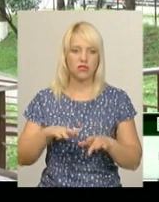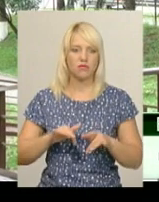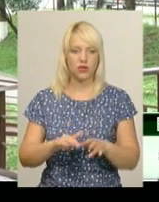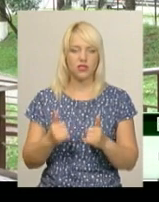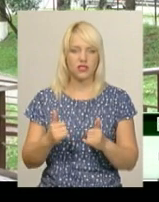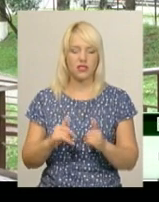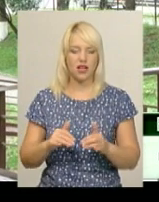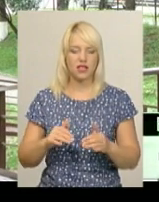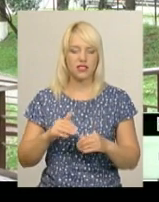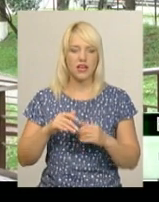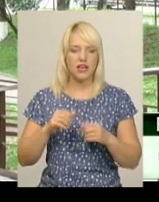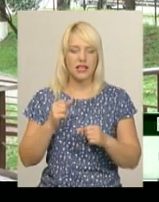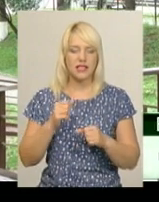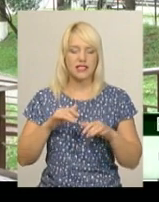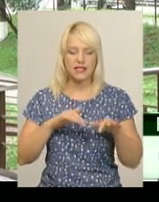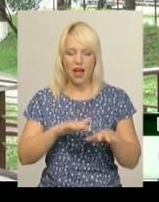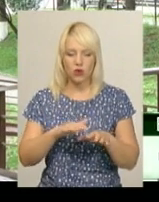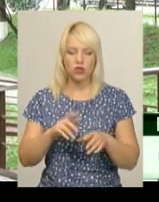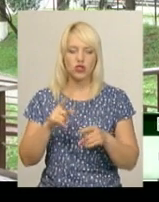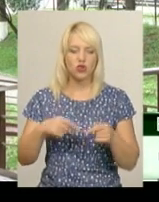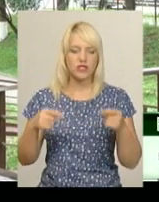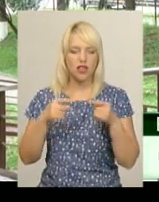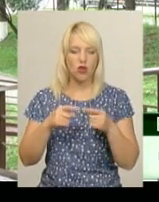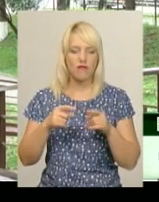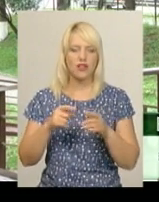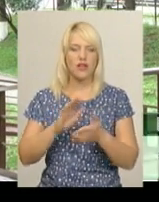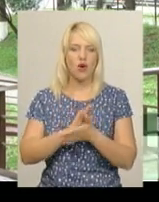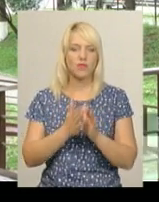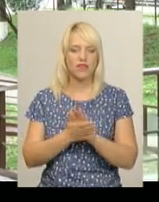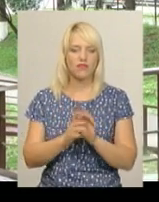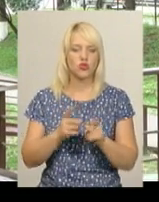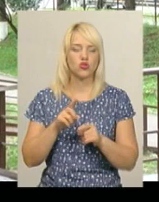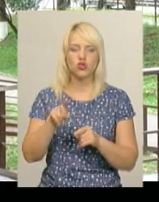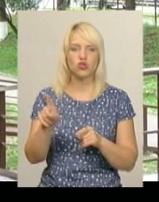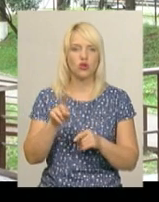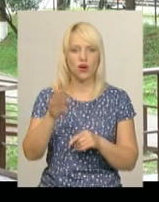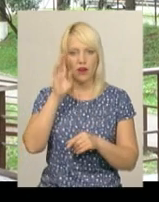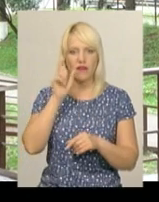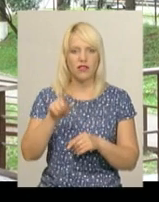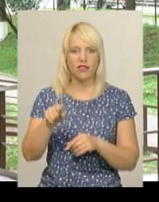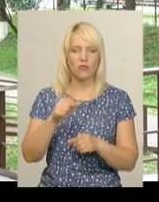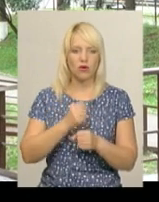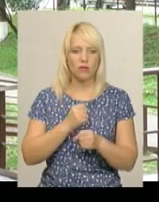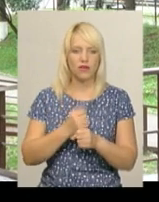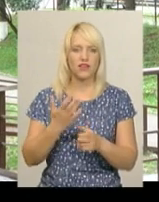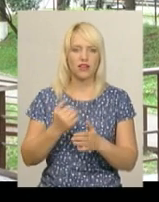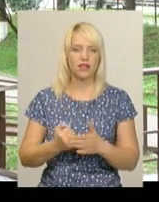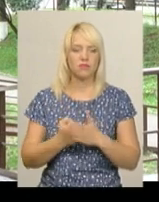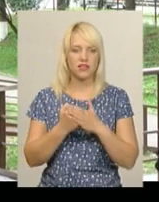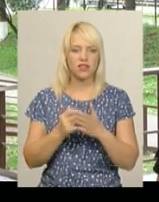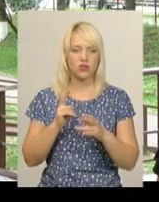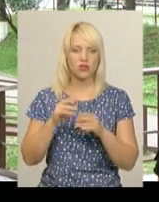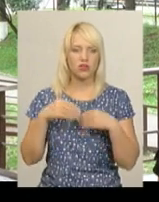вживаються заходи по встановленню обставин, саме чого він там працював, що він робив, на яких підставах, хто йому дав